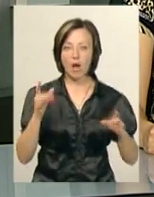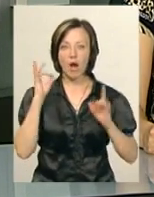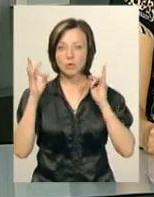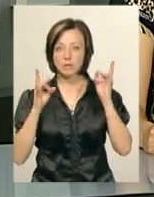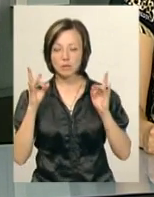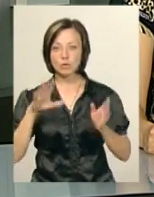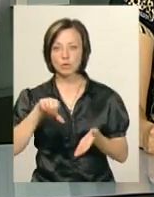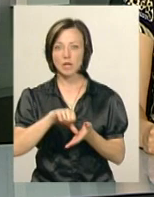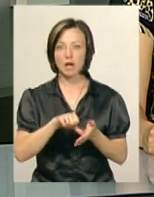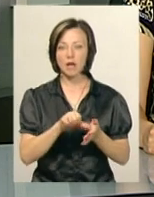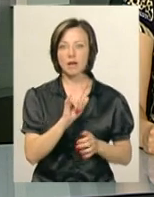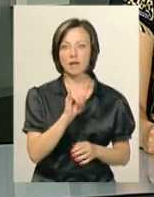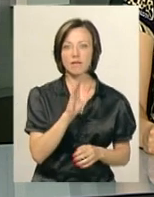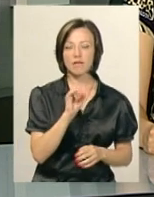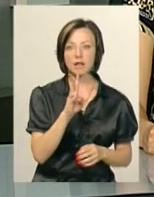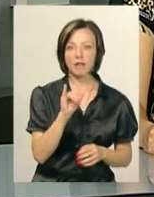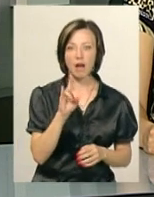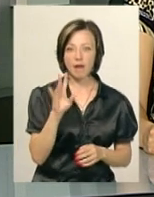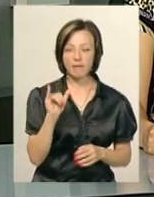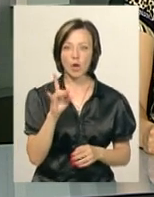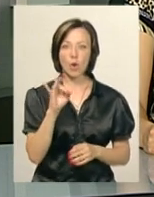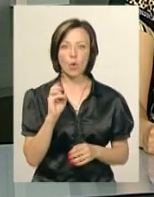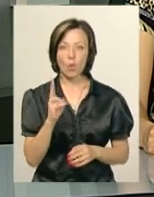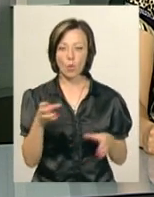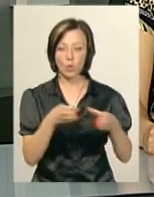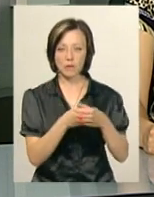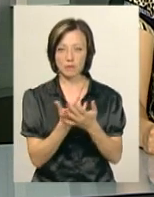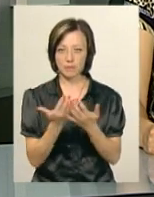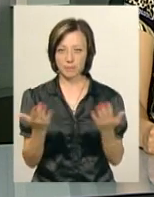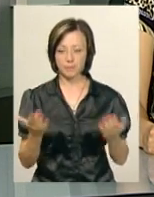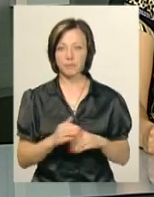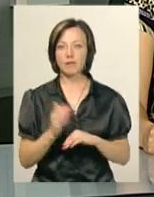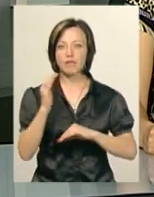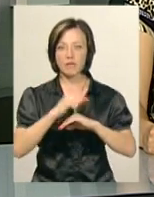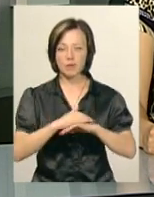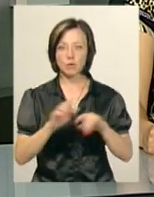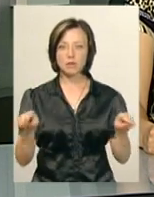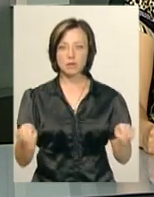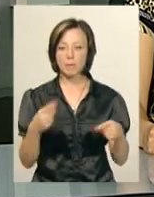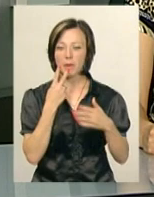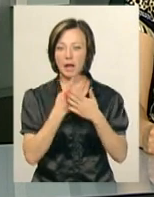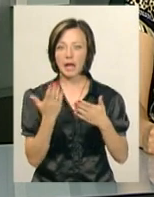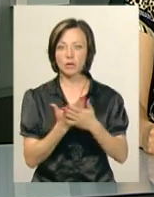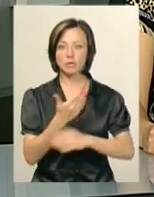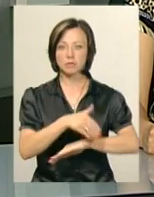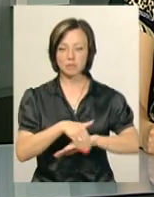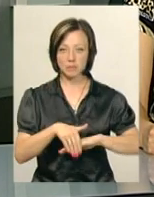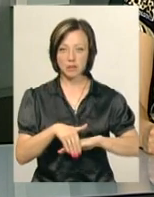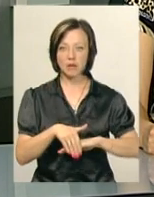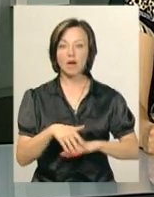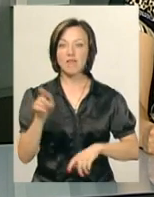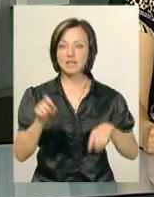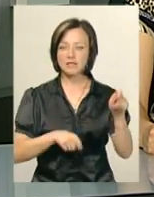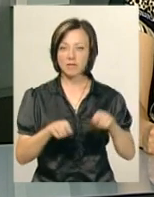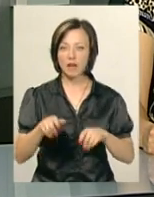великої сцени буде Іван Наві, а також рок-гурти Карна, Фарінгейт і Безодня. Ввечері організують перегляд кіно «Просто неба». Майфест